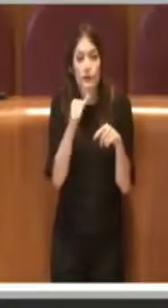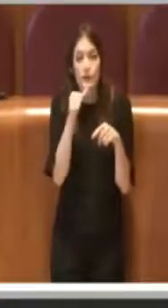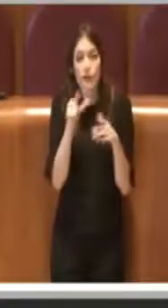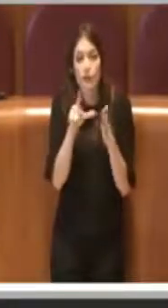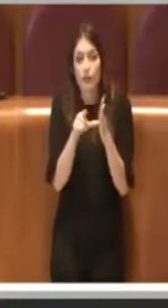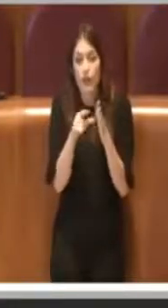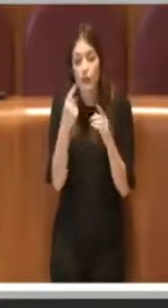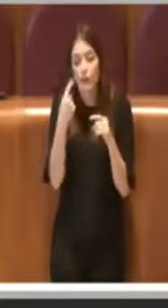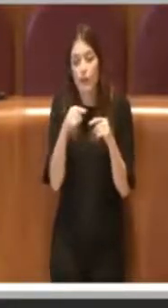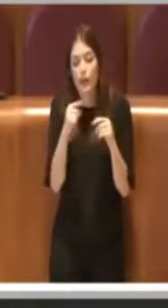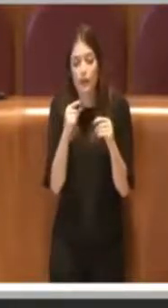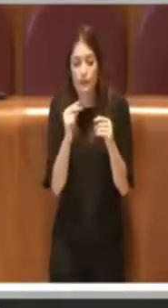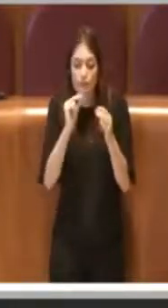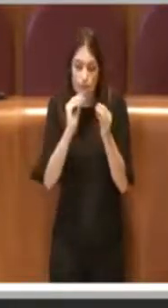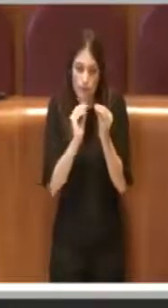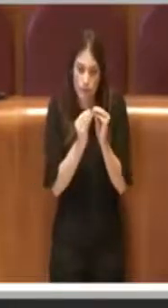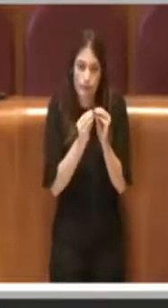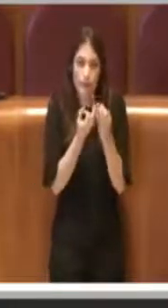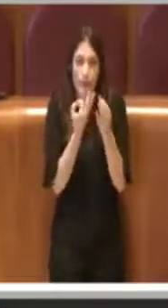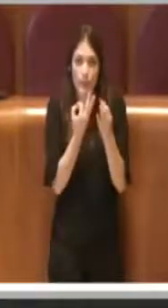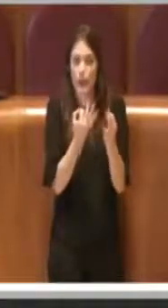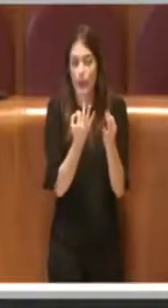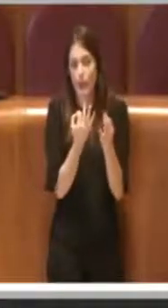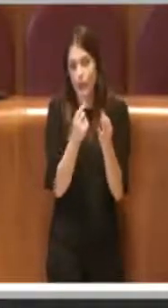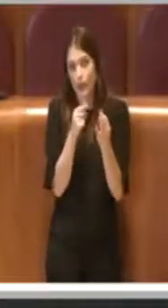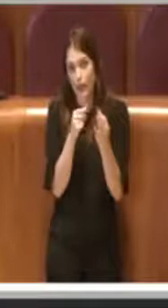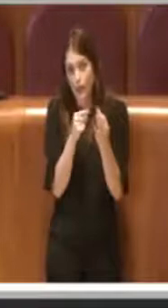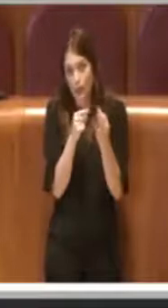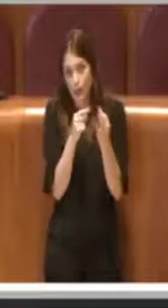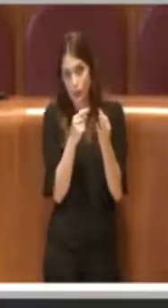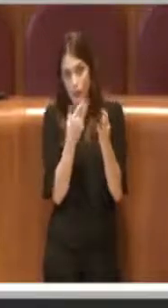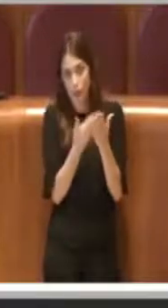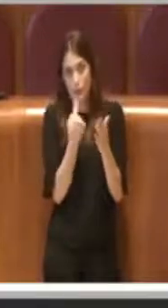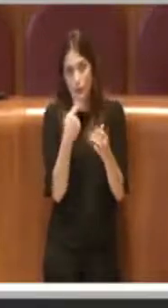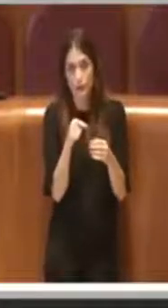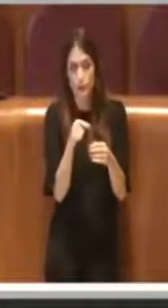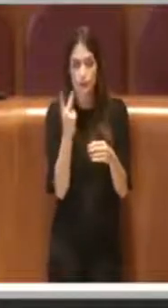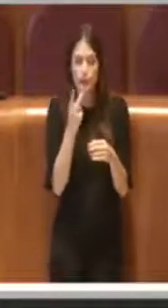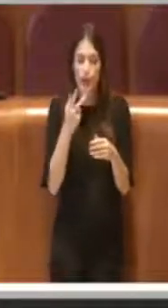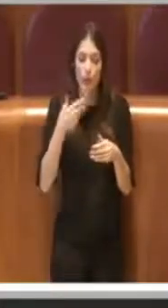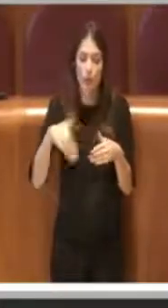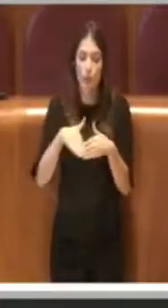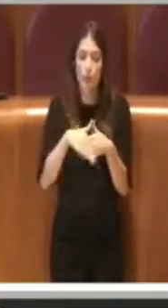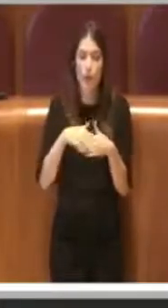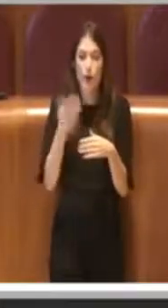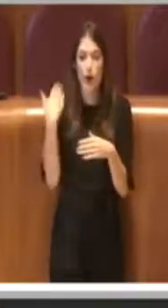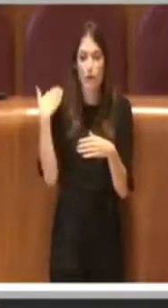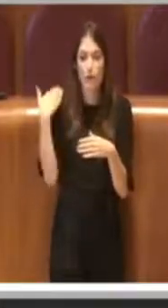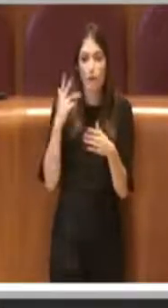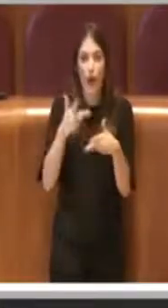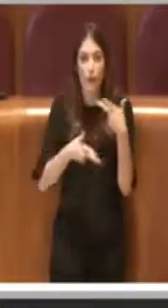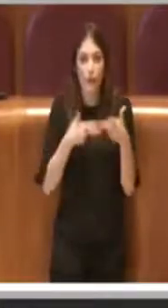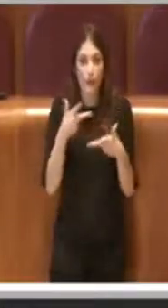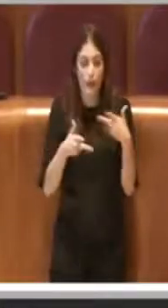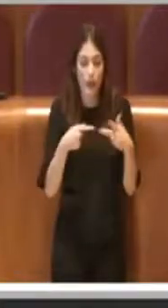proposta, è vero, è stata protocollata ad aprile, poi c'è stato questa